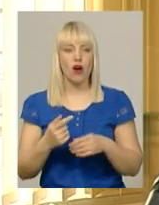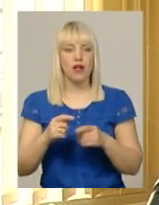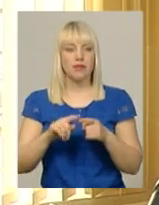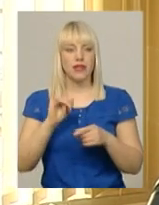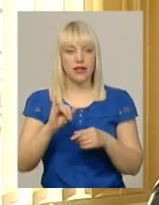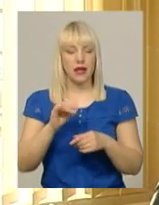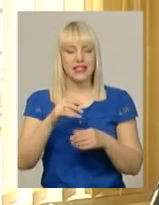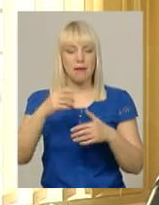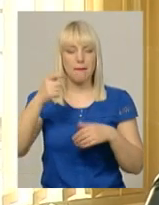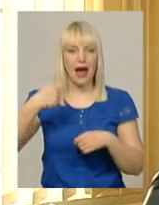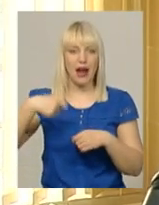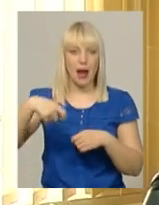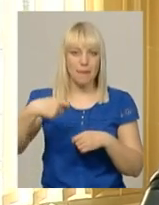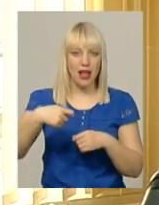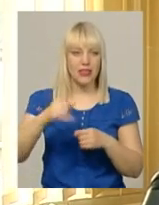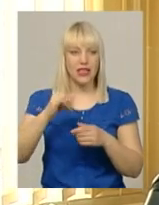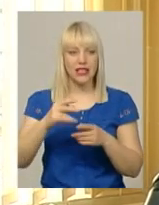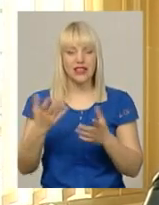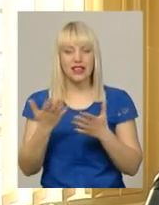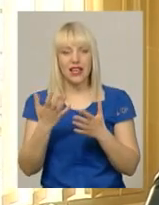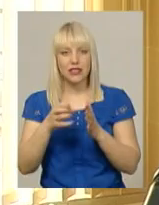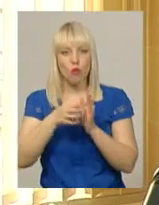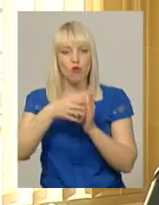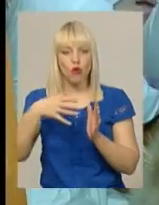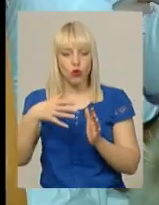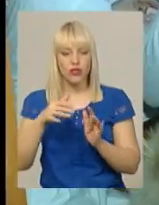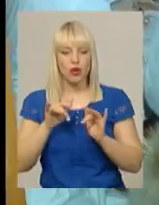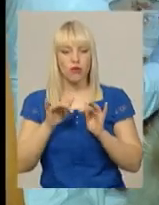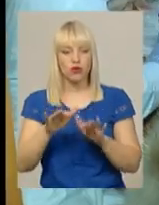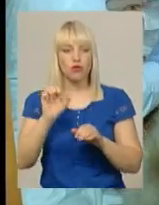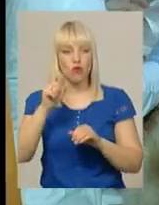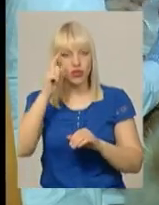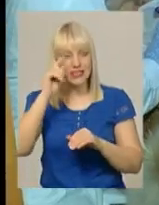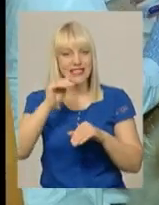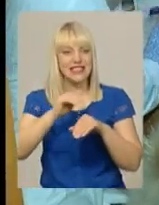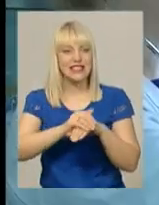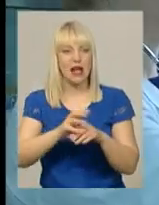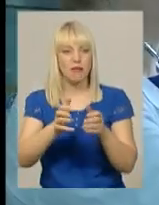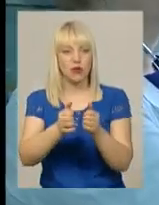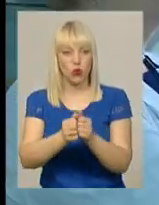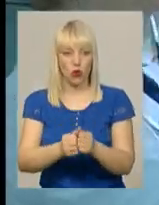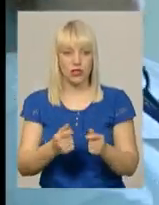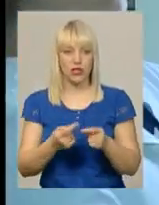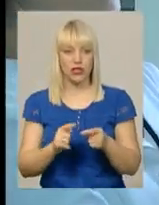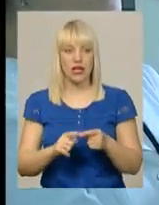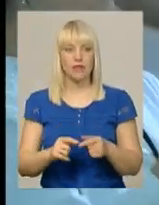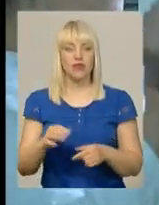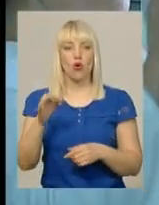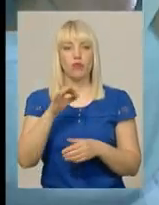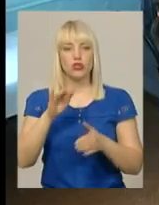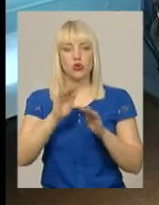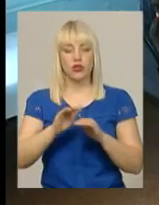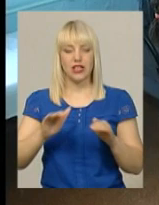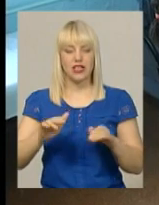мозку. Навіть деякі пухлинні процеси ми можемо запідозрити». Сучасний апарат для ранньої діагностики слуху в обласну дитячу лікарню